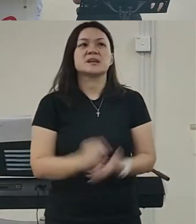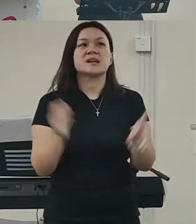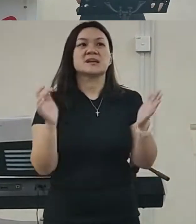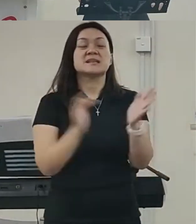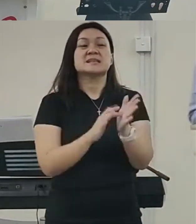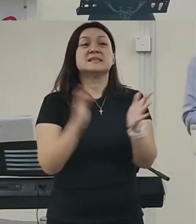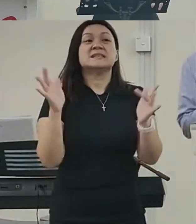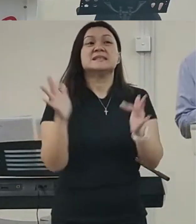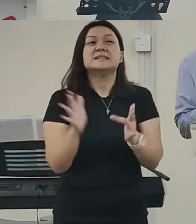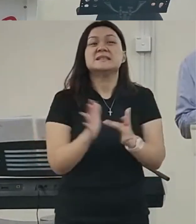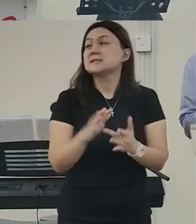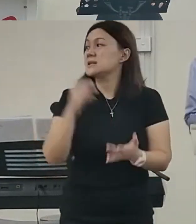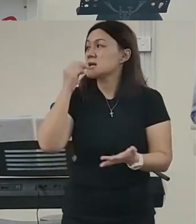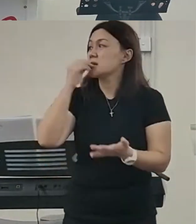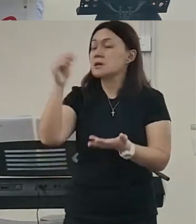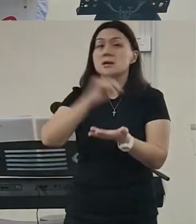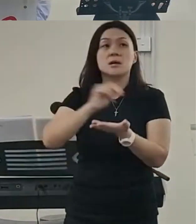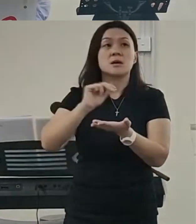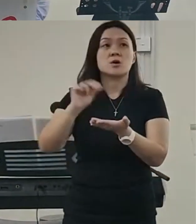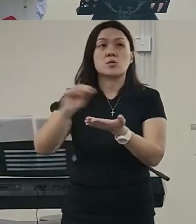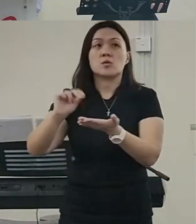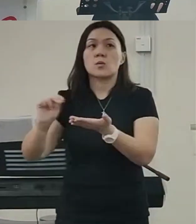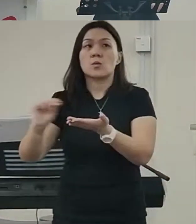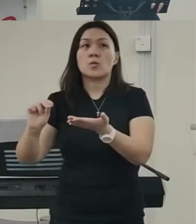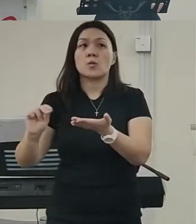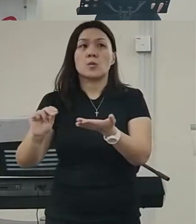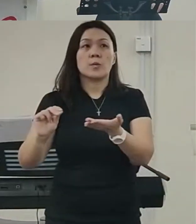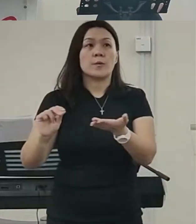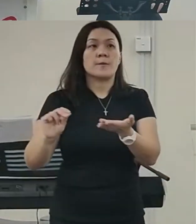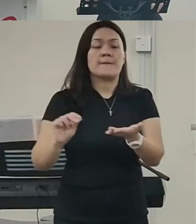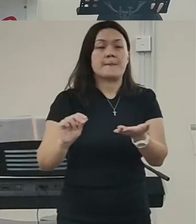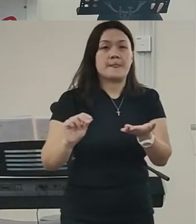那么呢这是耶稣呢写给那一个沙迪教会的